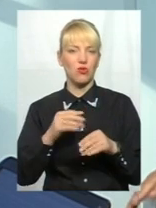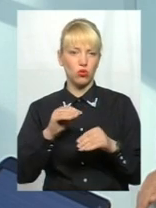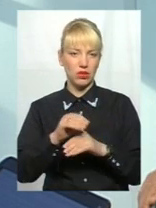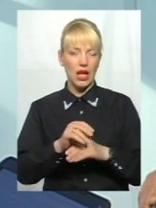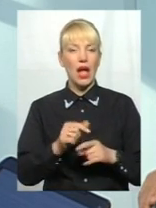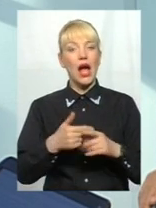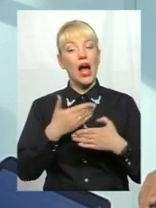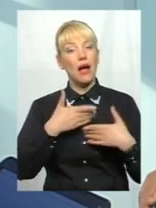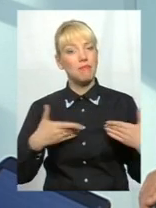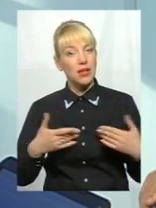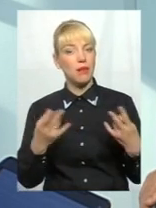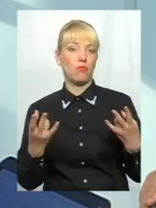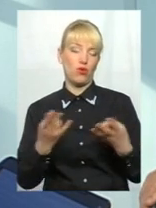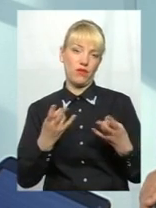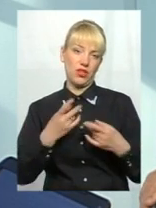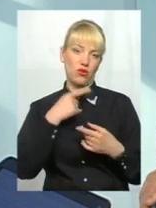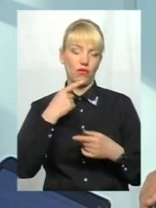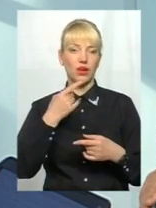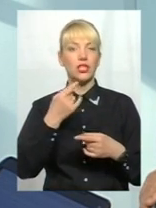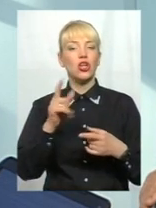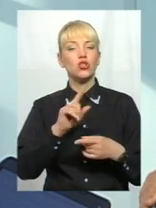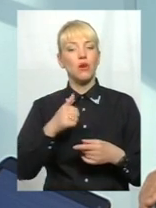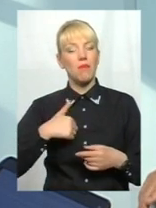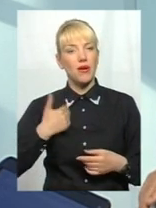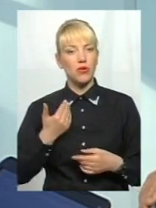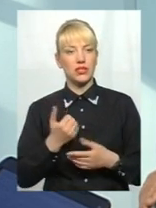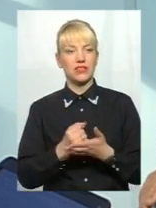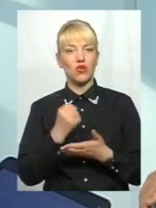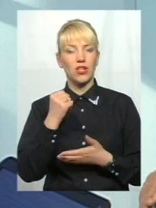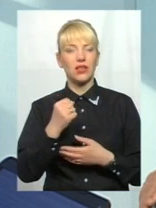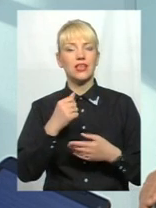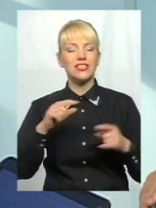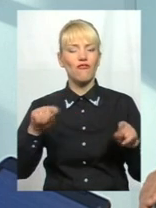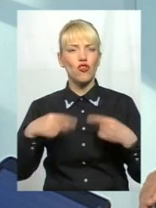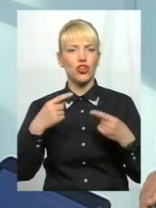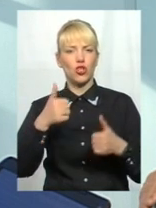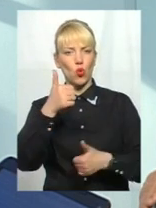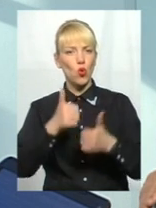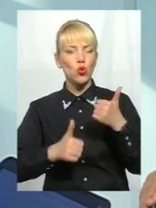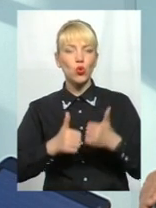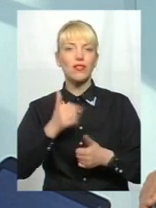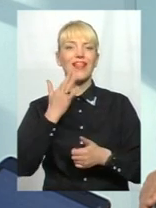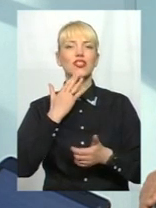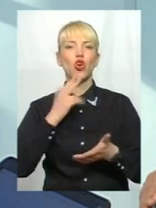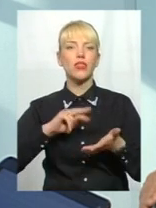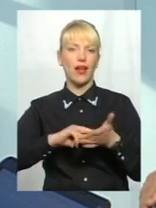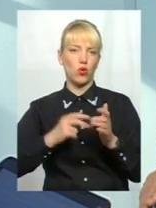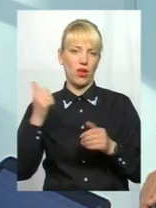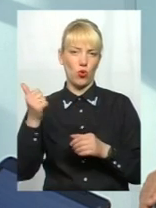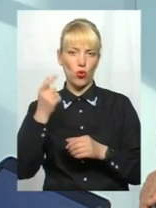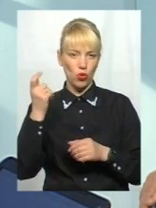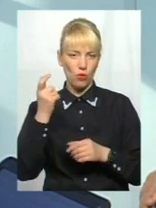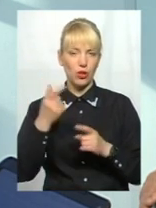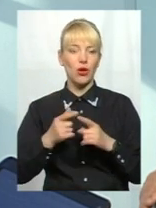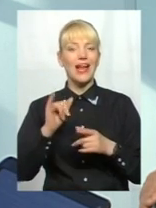ми повинні говорити, що ми претендуємо на те, щоб створити власну, сильну конкурент на національну економіку. І гордиться не тим, що ми найбільше зерна